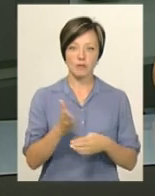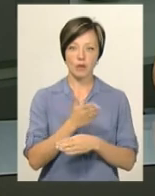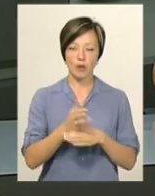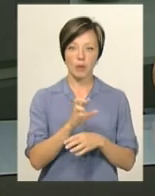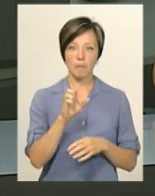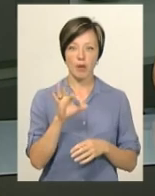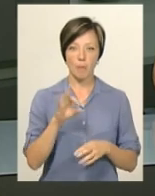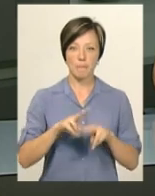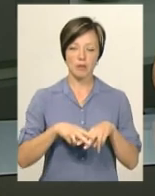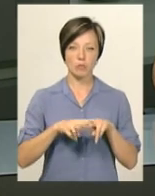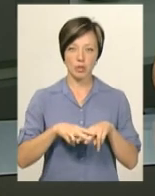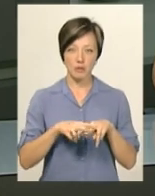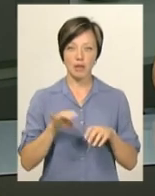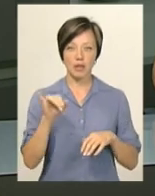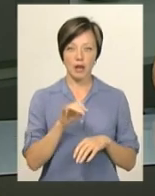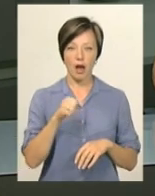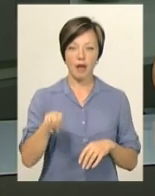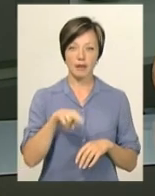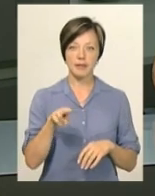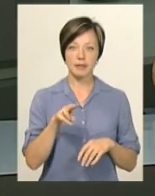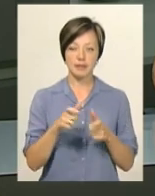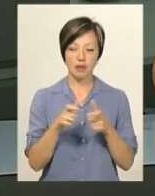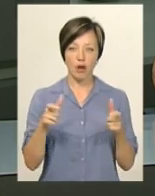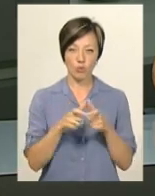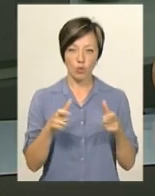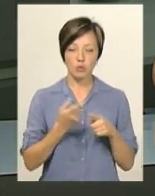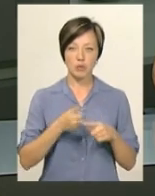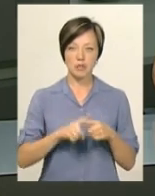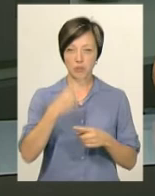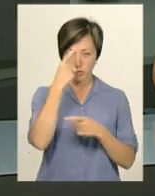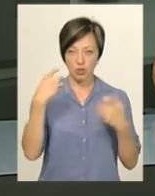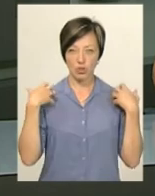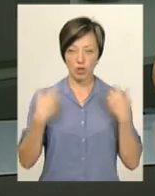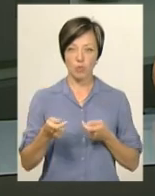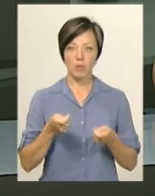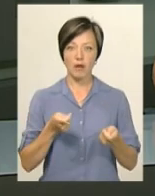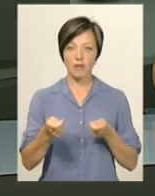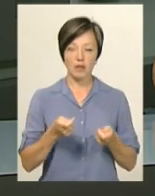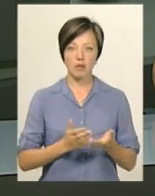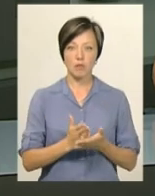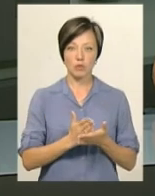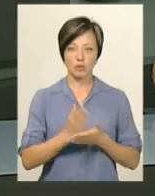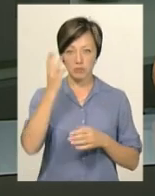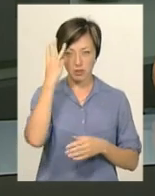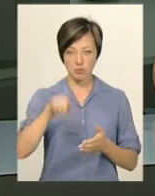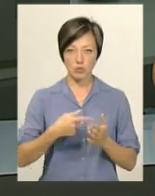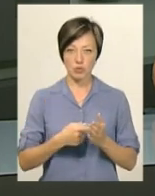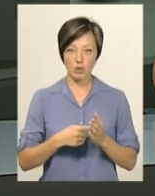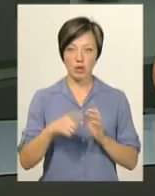документів з виготовлення біометричних паспортів та ID-карток. Про це повідомив начальник управління адміністративних послуг Хмельницької